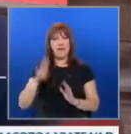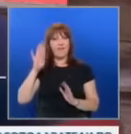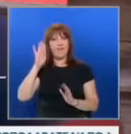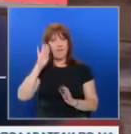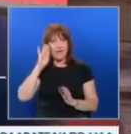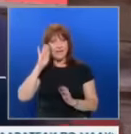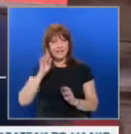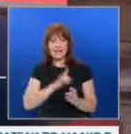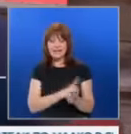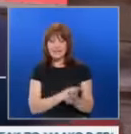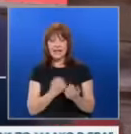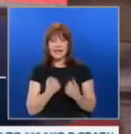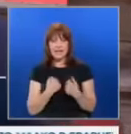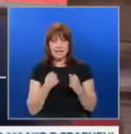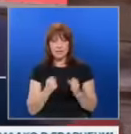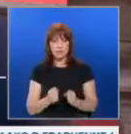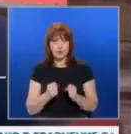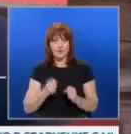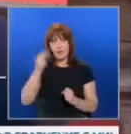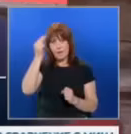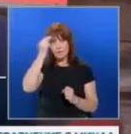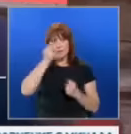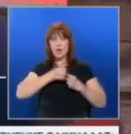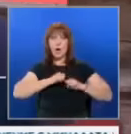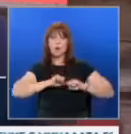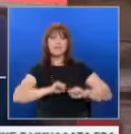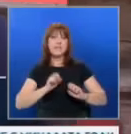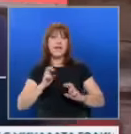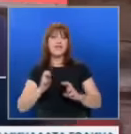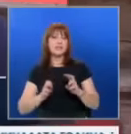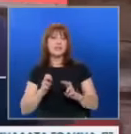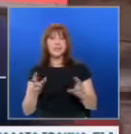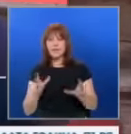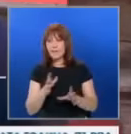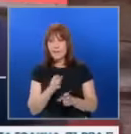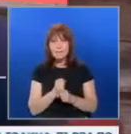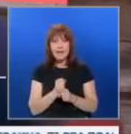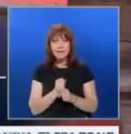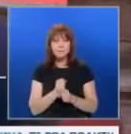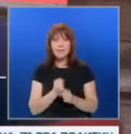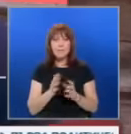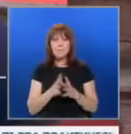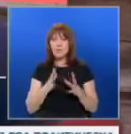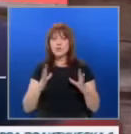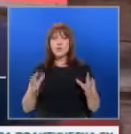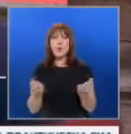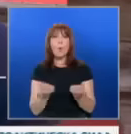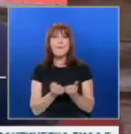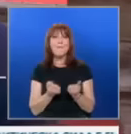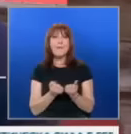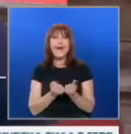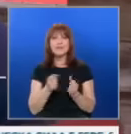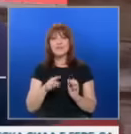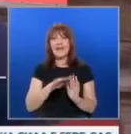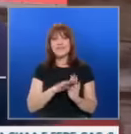и аз очаквам и българската отбранителна индустрия да намери по-широко място в тази